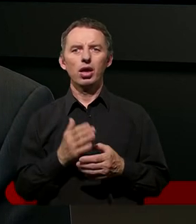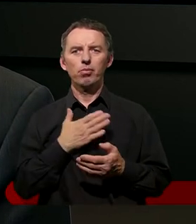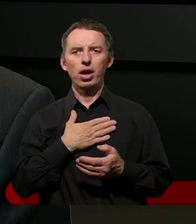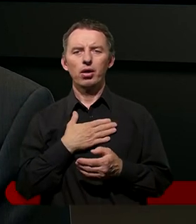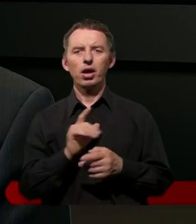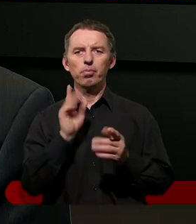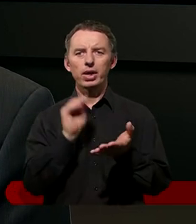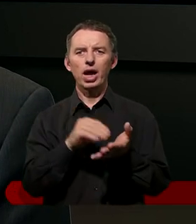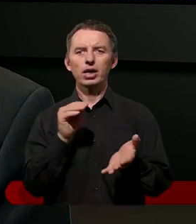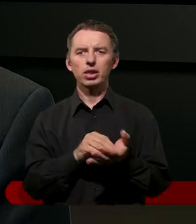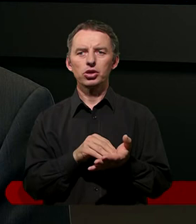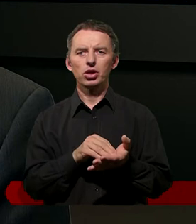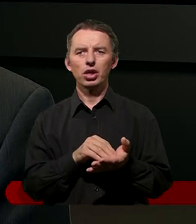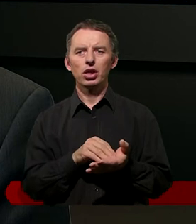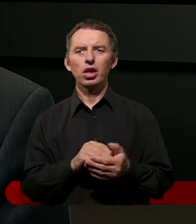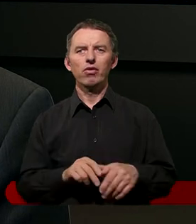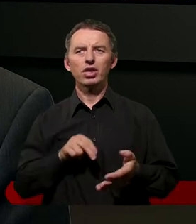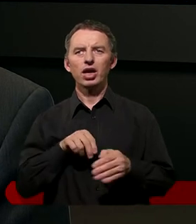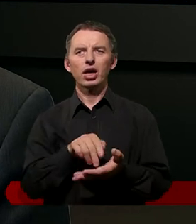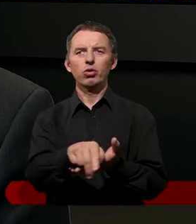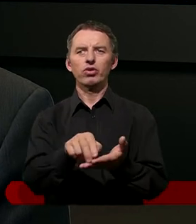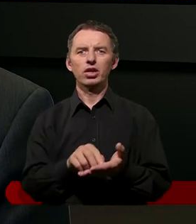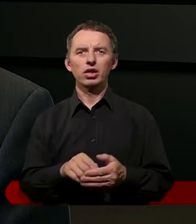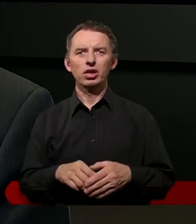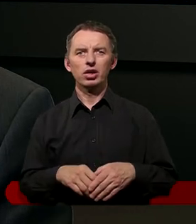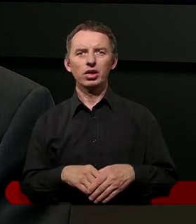praktyczne wskazówki,